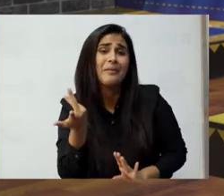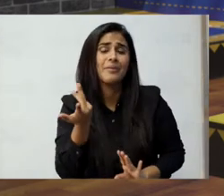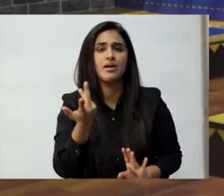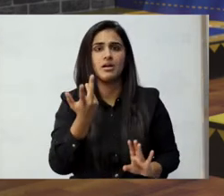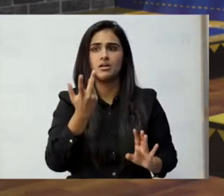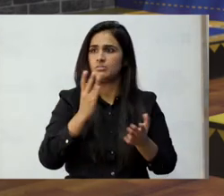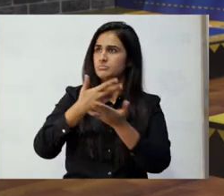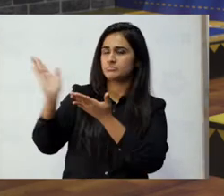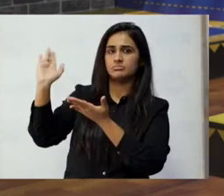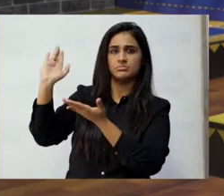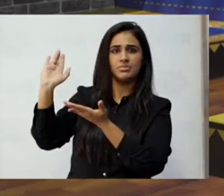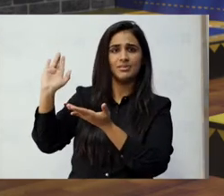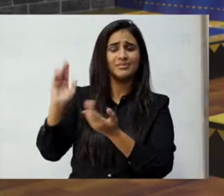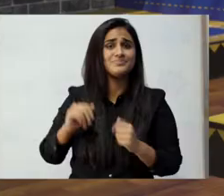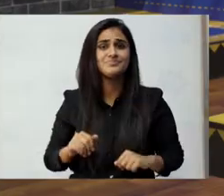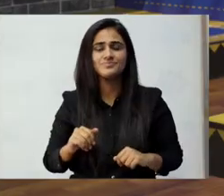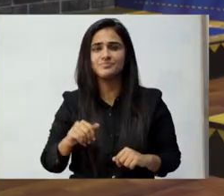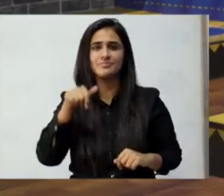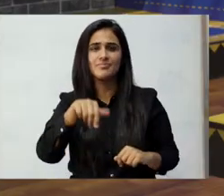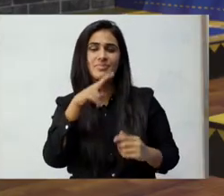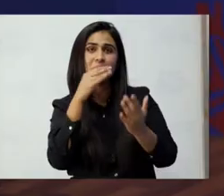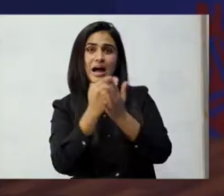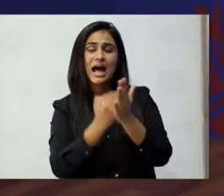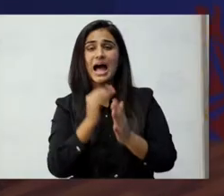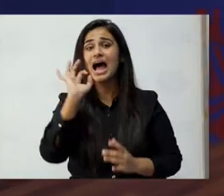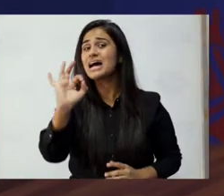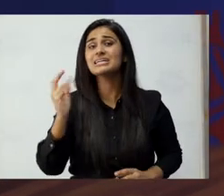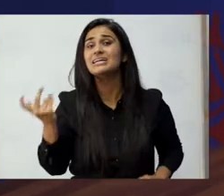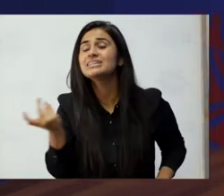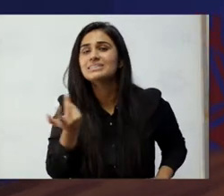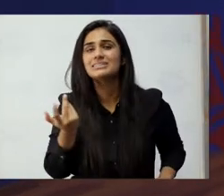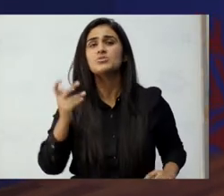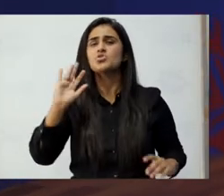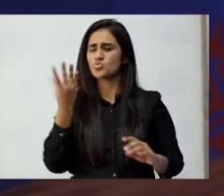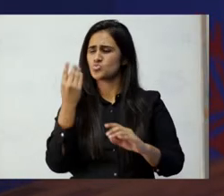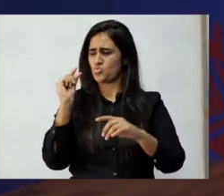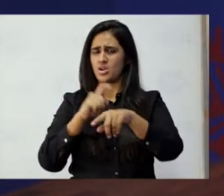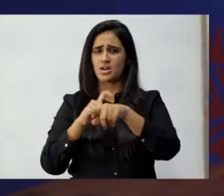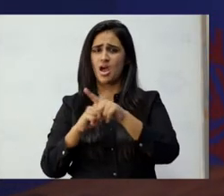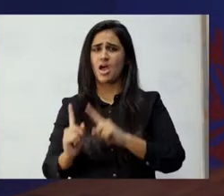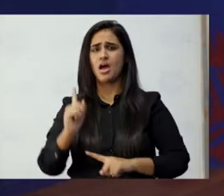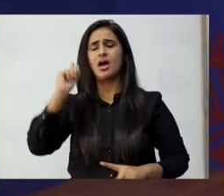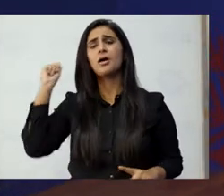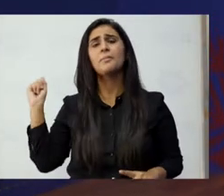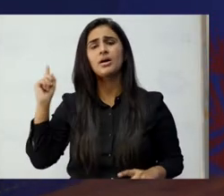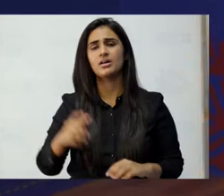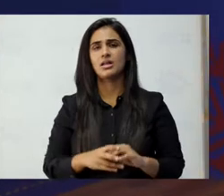سرے سے انہیں غائے بھی کر دیا جاتا تھا اب دلچسپ بات یہ ہے کہ کچھ عرصے سے